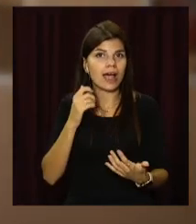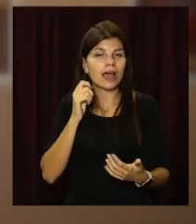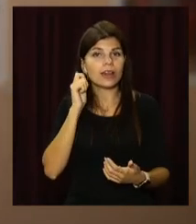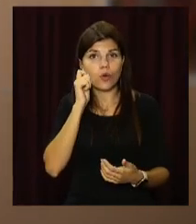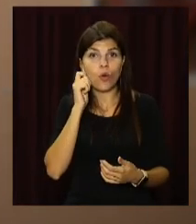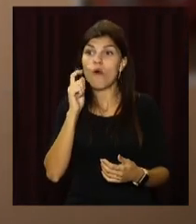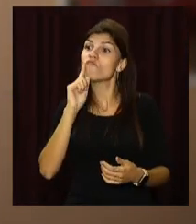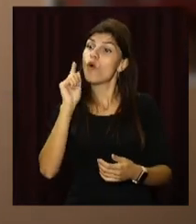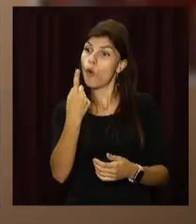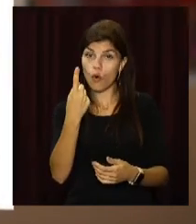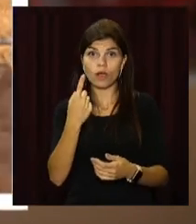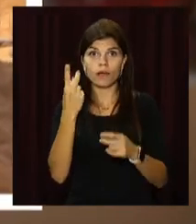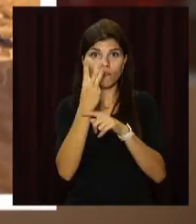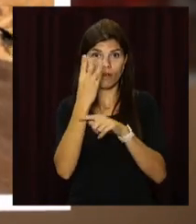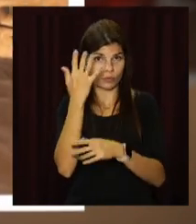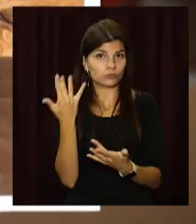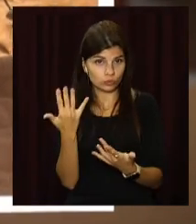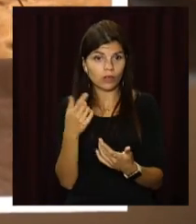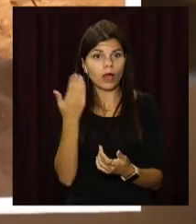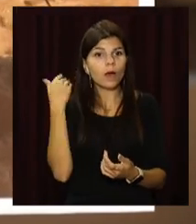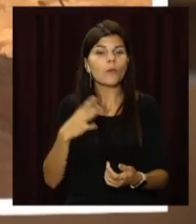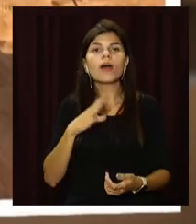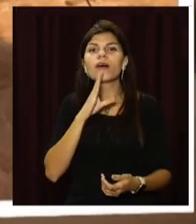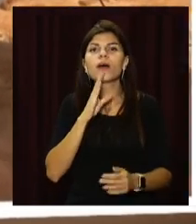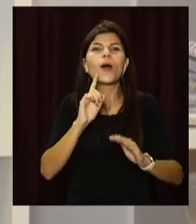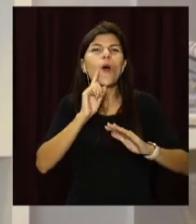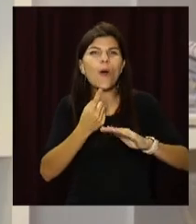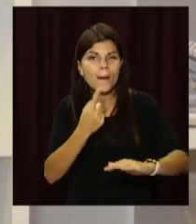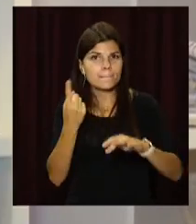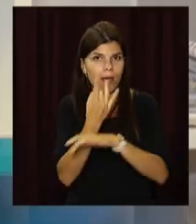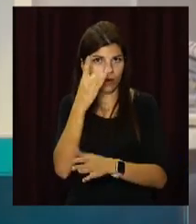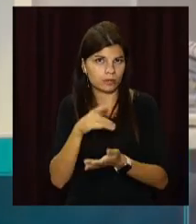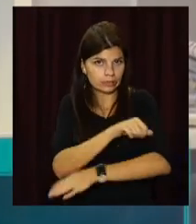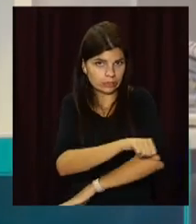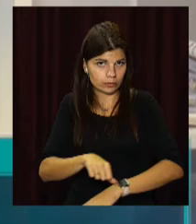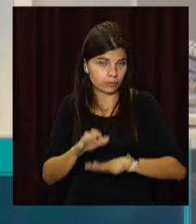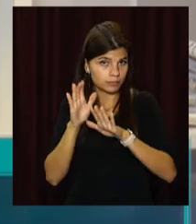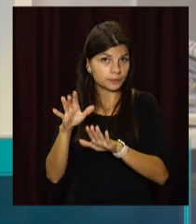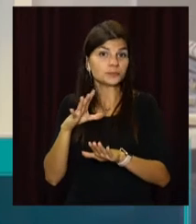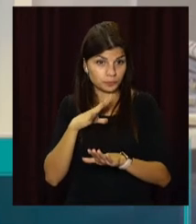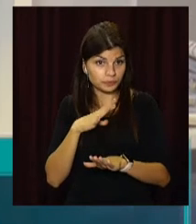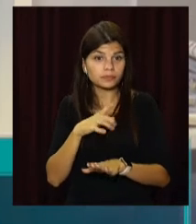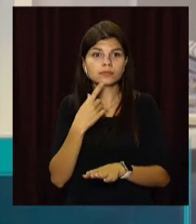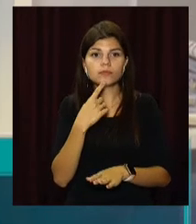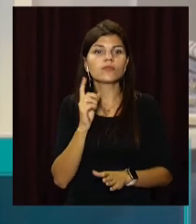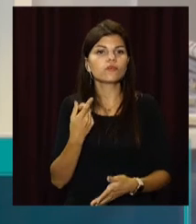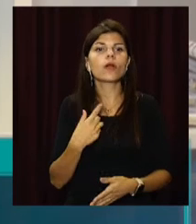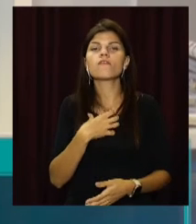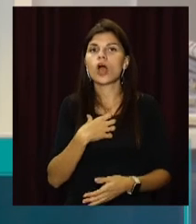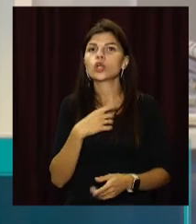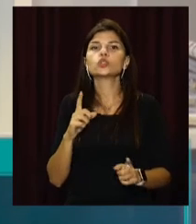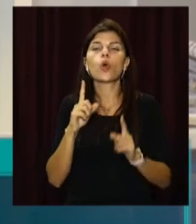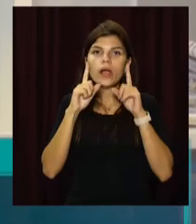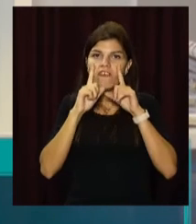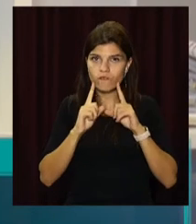рік. Першу усі разом вирушила за кордон, коли дівчинці був лише рік. Наверно, все-таки пріоритетним для мене комфорт в